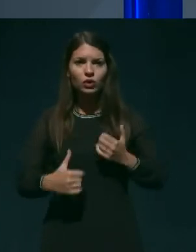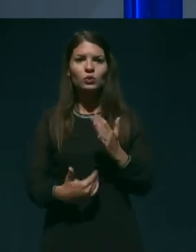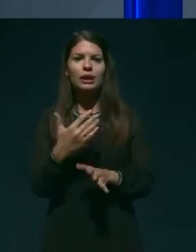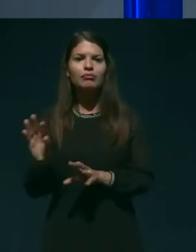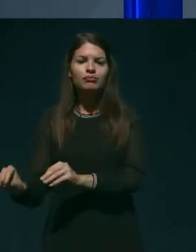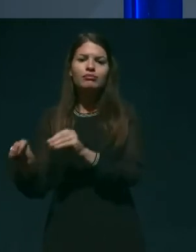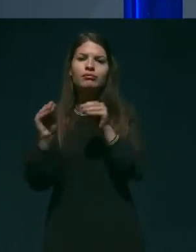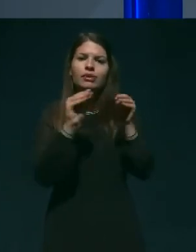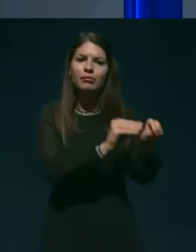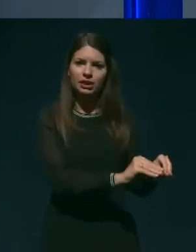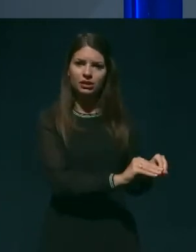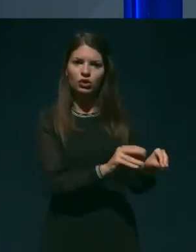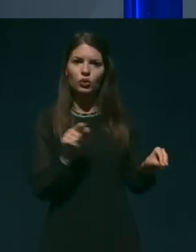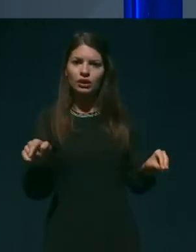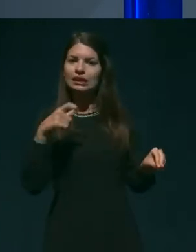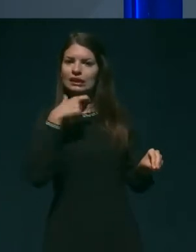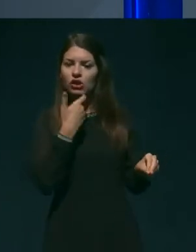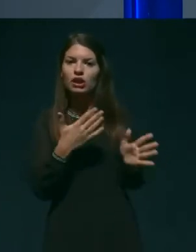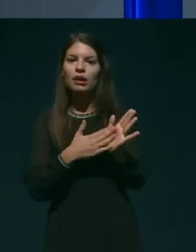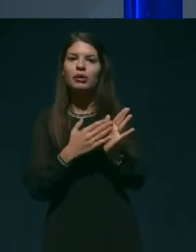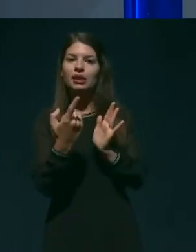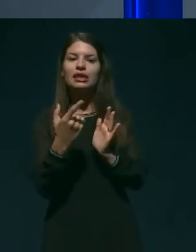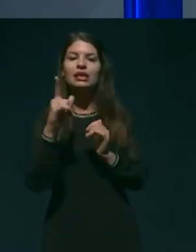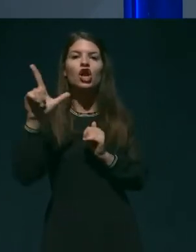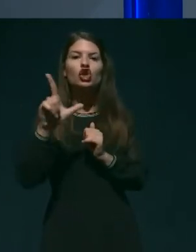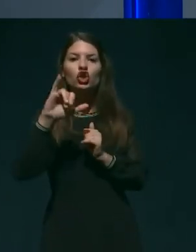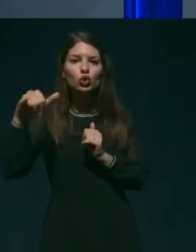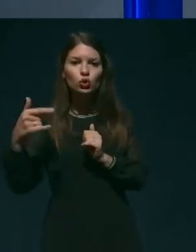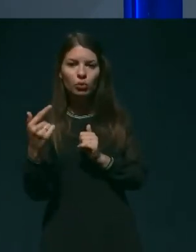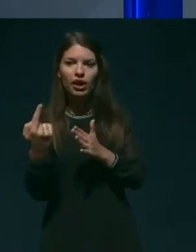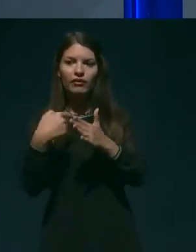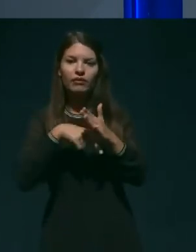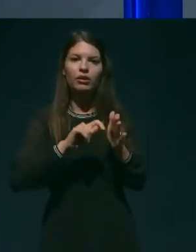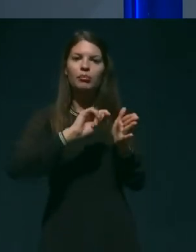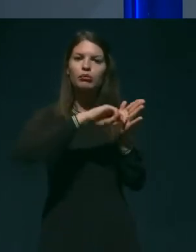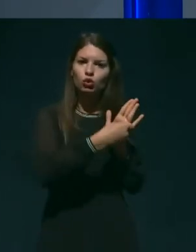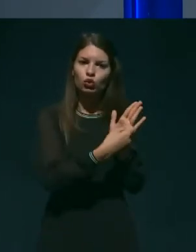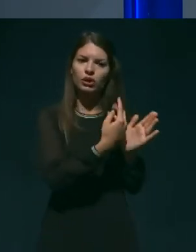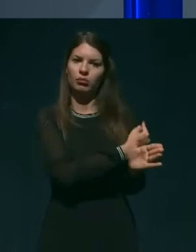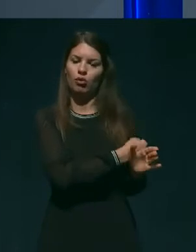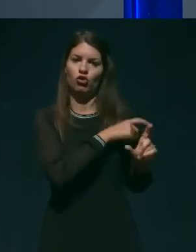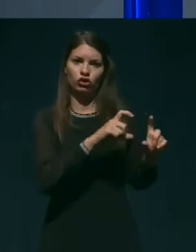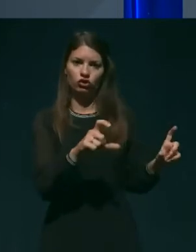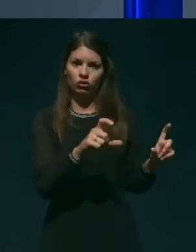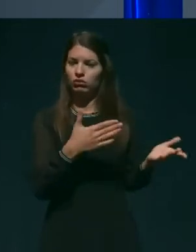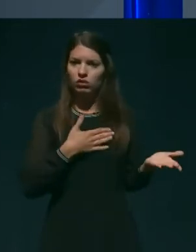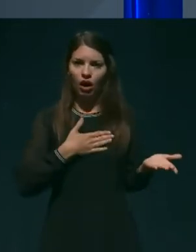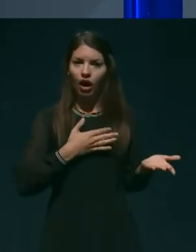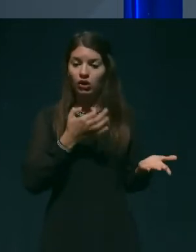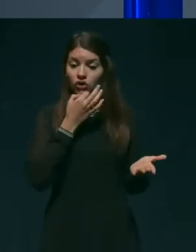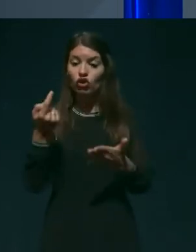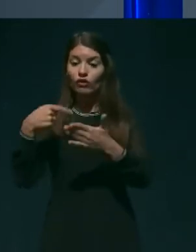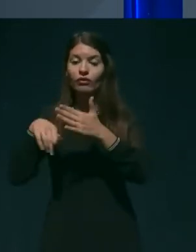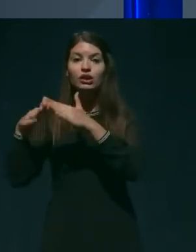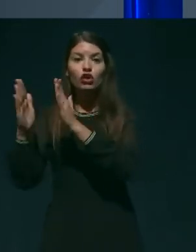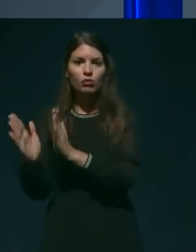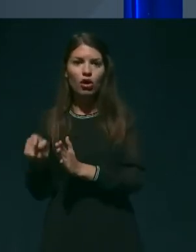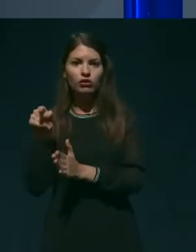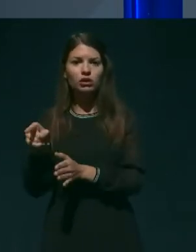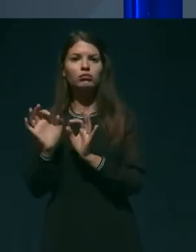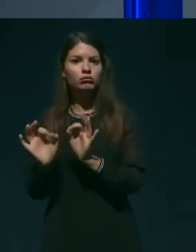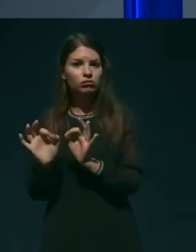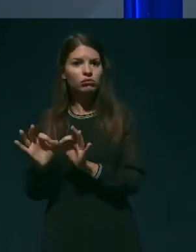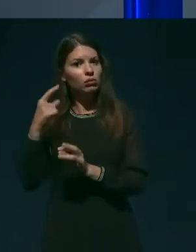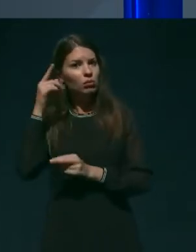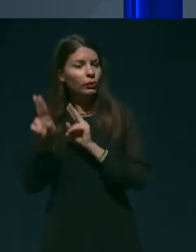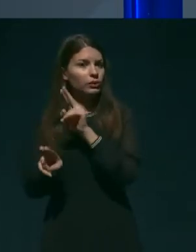starostnikov, recimo iz Ljutomera v Ptujsko bolnišnico, če je v domovih za njih posem dobro poskrbljeno?